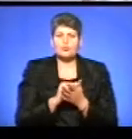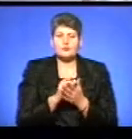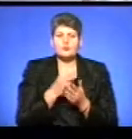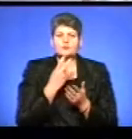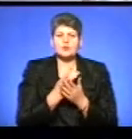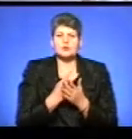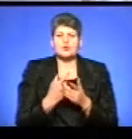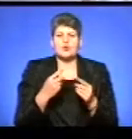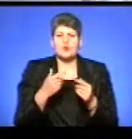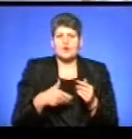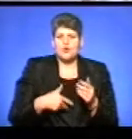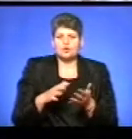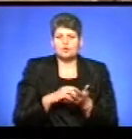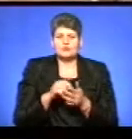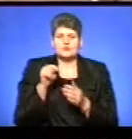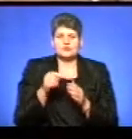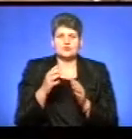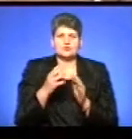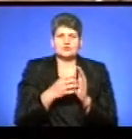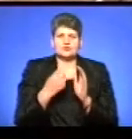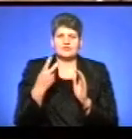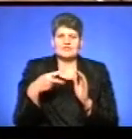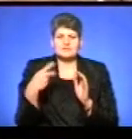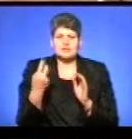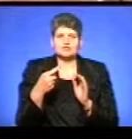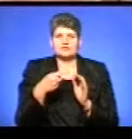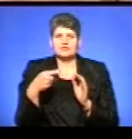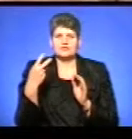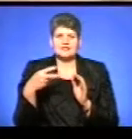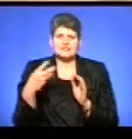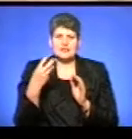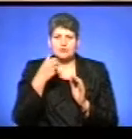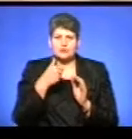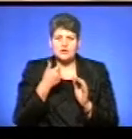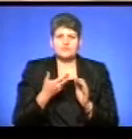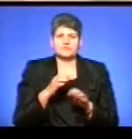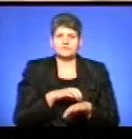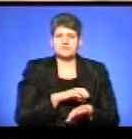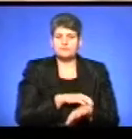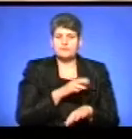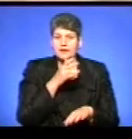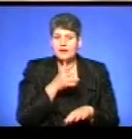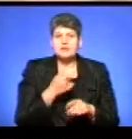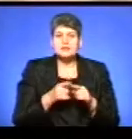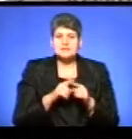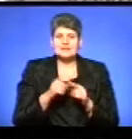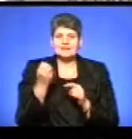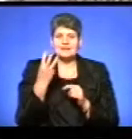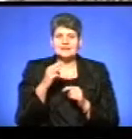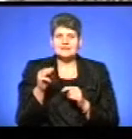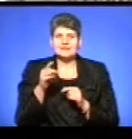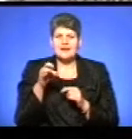свідчать про Голодомор 1921-1923 роки в радянській Україні. Це оголошення датується 13 травням